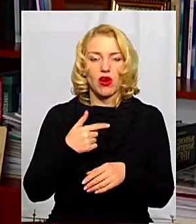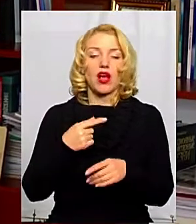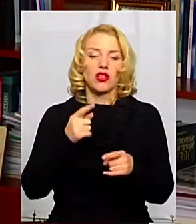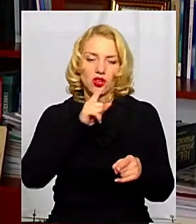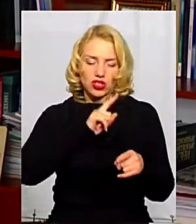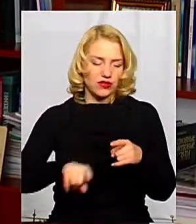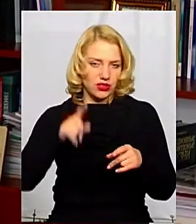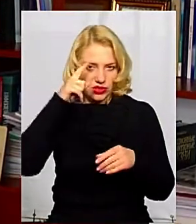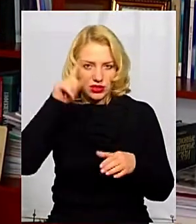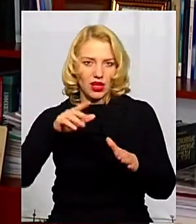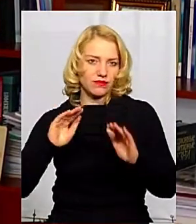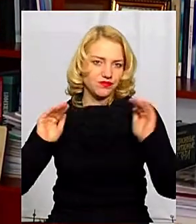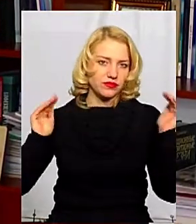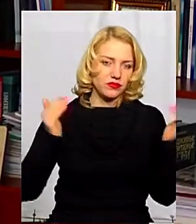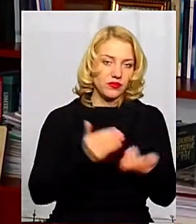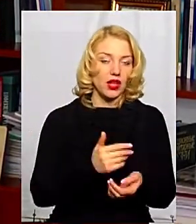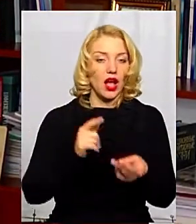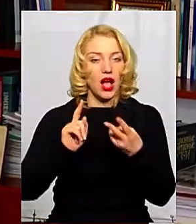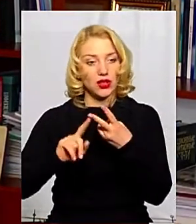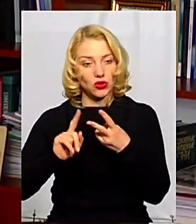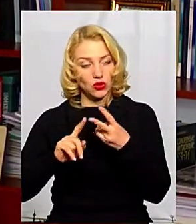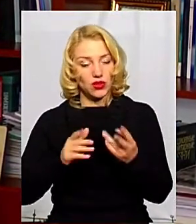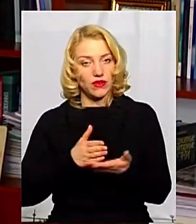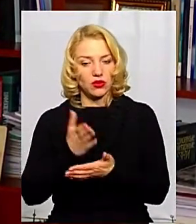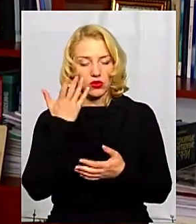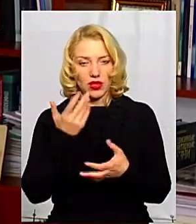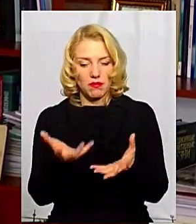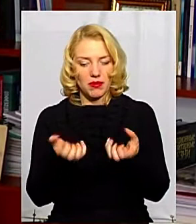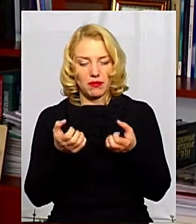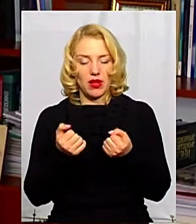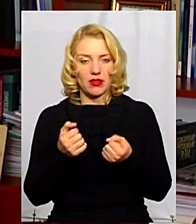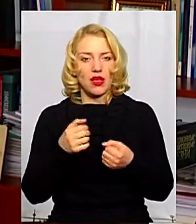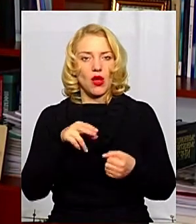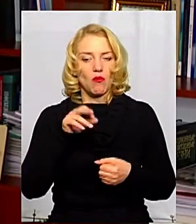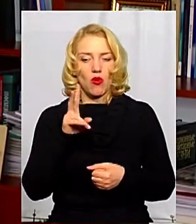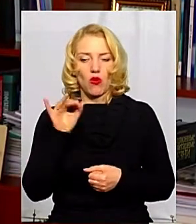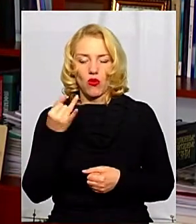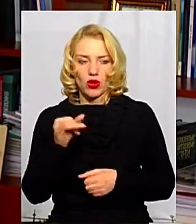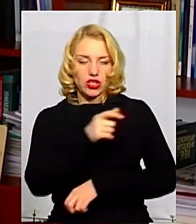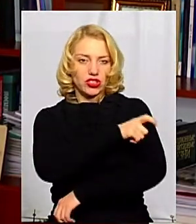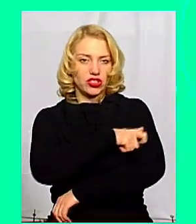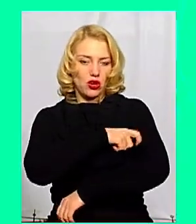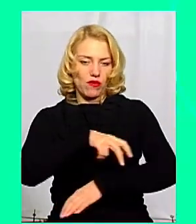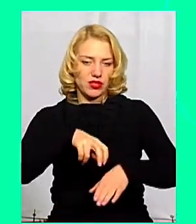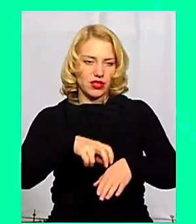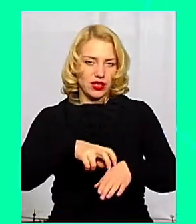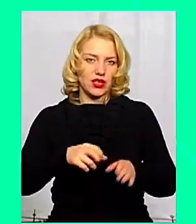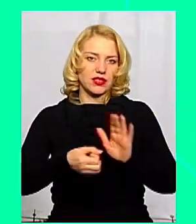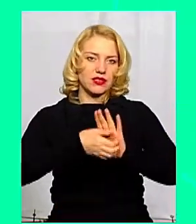ізолювати в боксі. Другий варіант – коли на приймальному покої лікар черговий ставить цей діагноз.